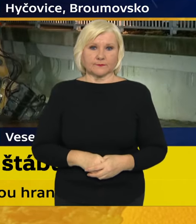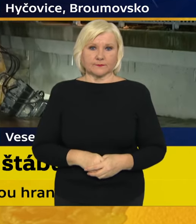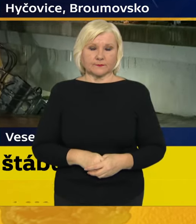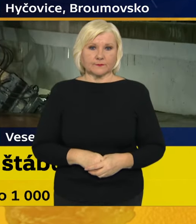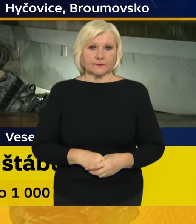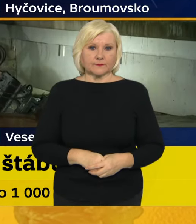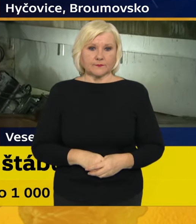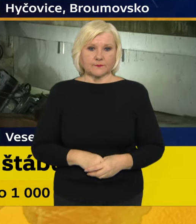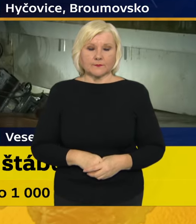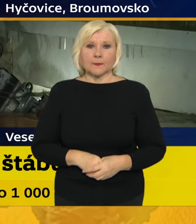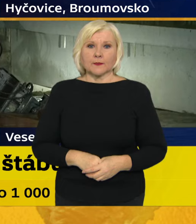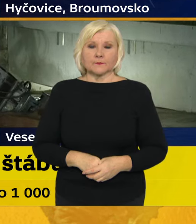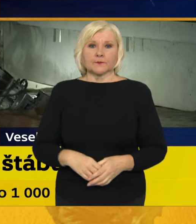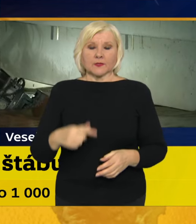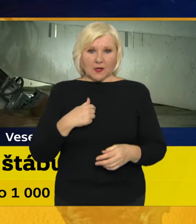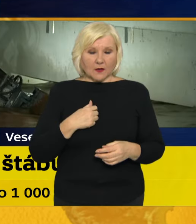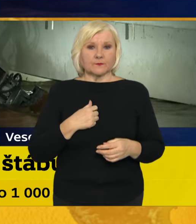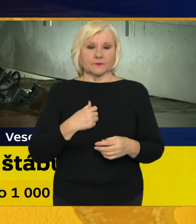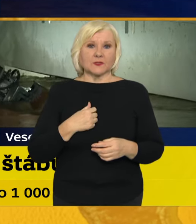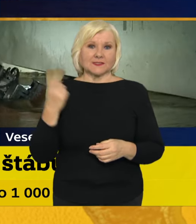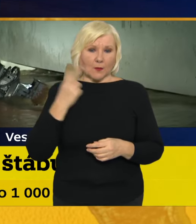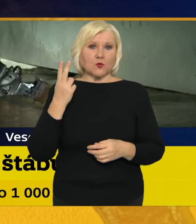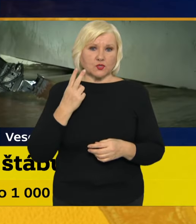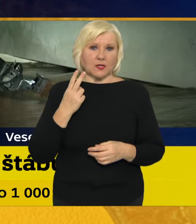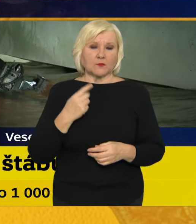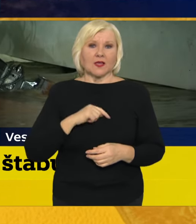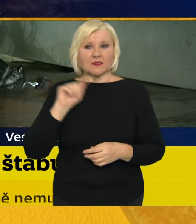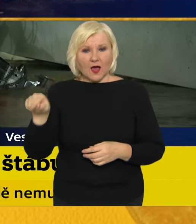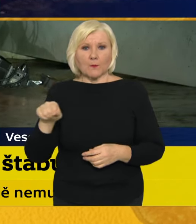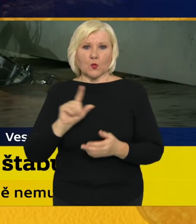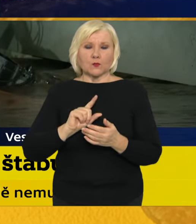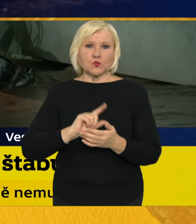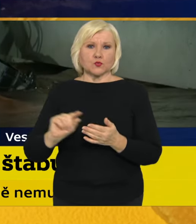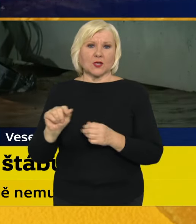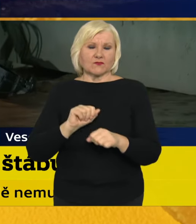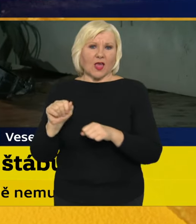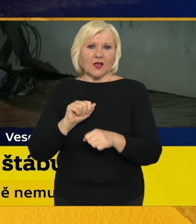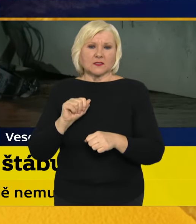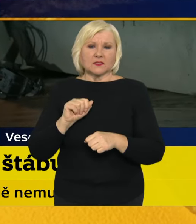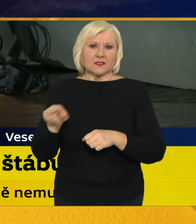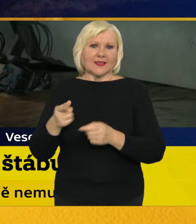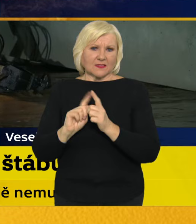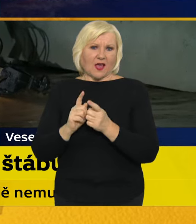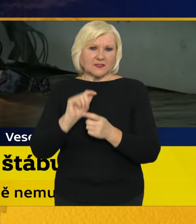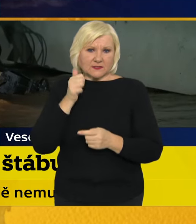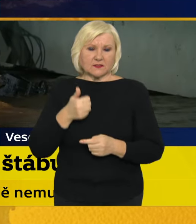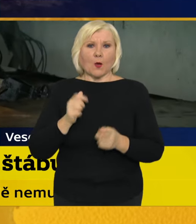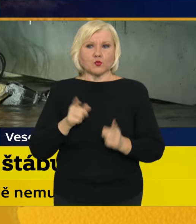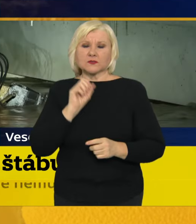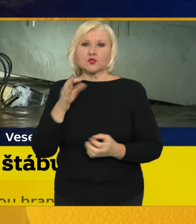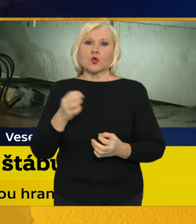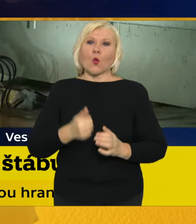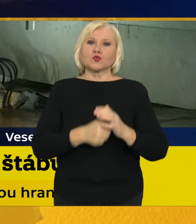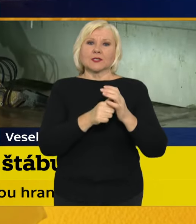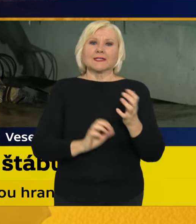Tak za mě samozřejmě já tam musím přijít s informací o tom, co do posavať udělal ústřední krizový štáb,